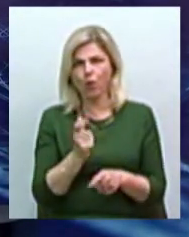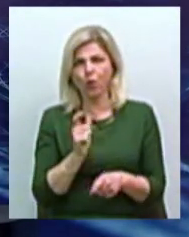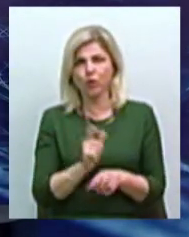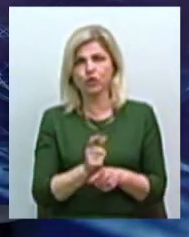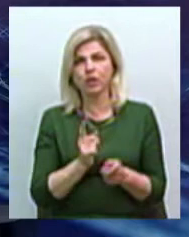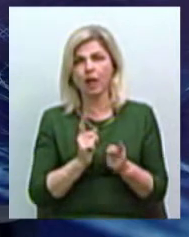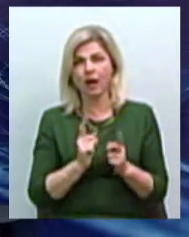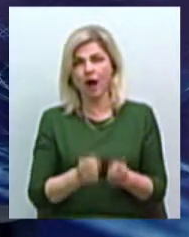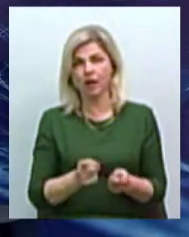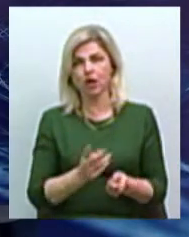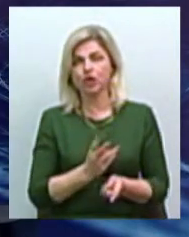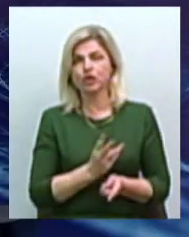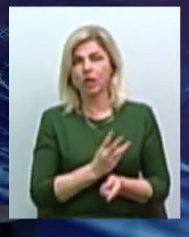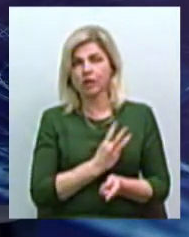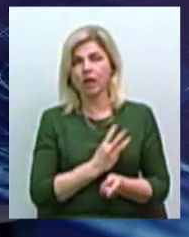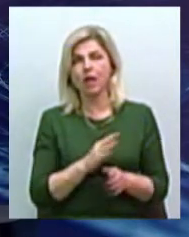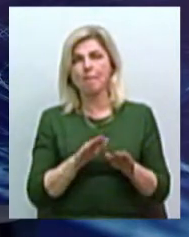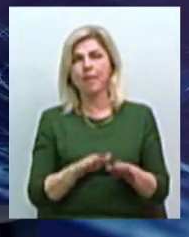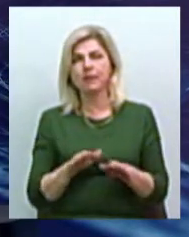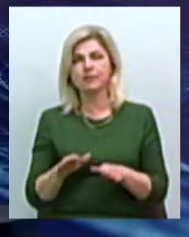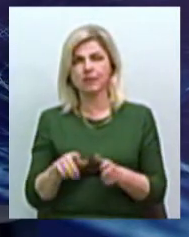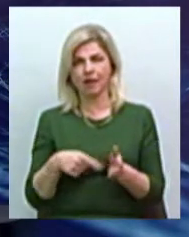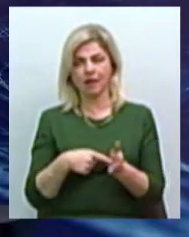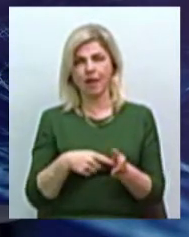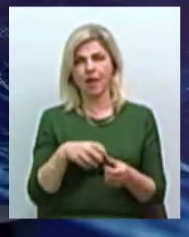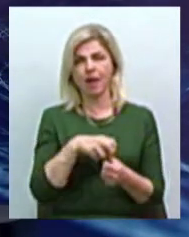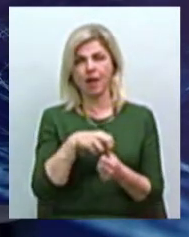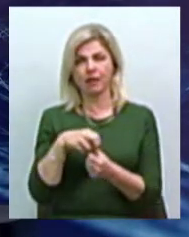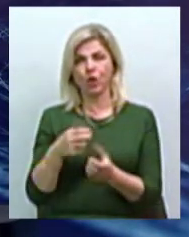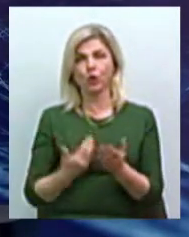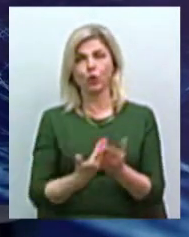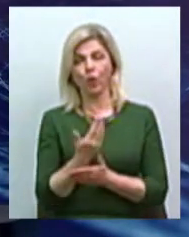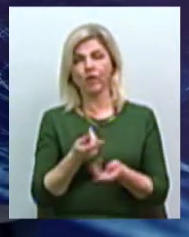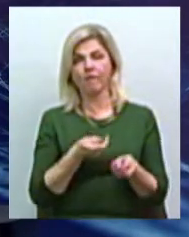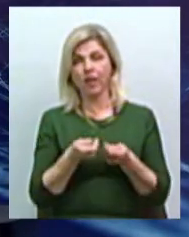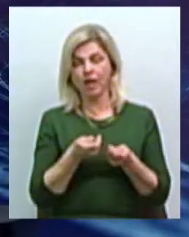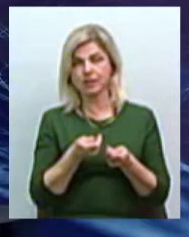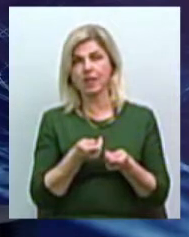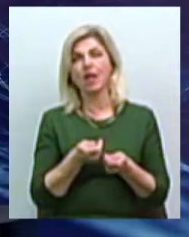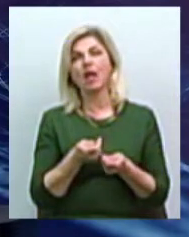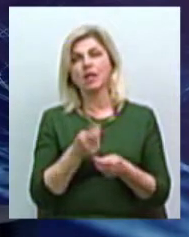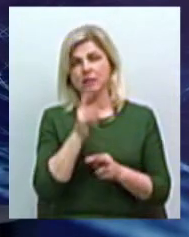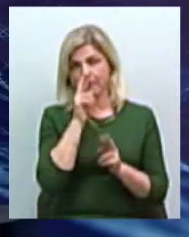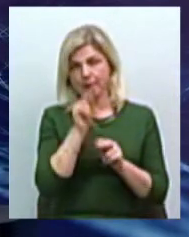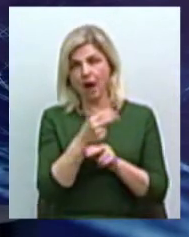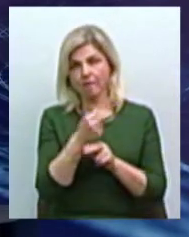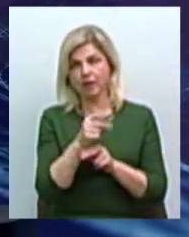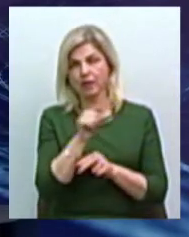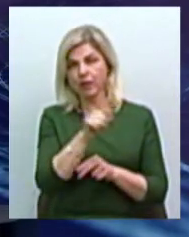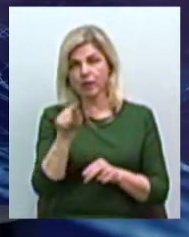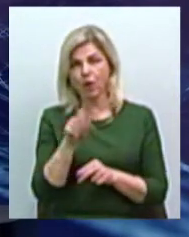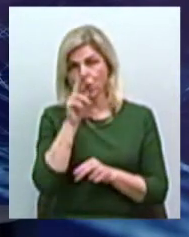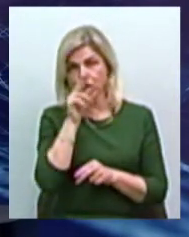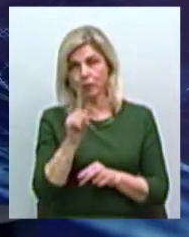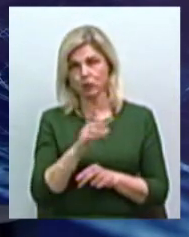життя місцевих еліт і нової власті зробити ті ошибки, які були допущені.